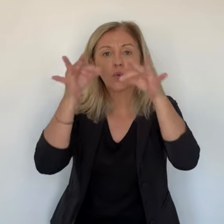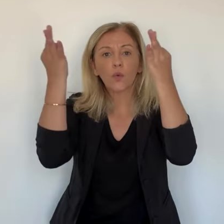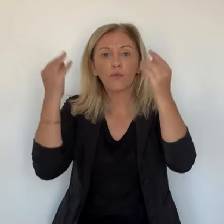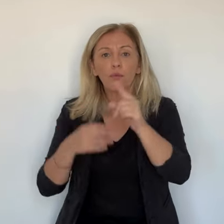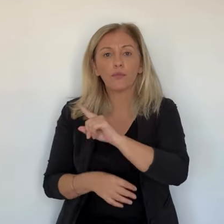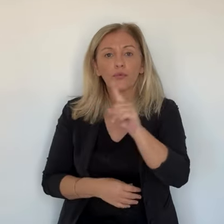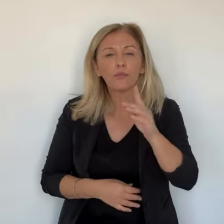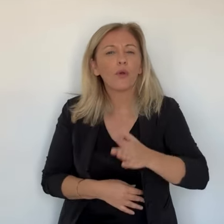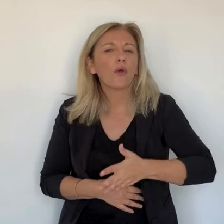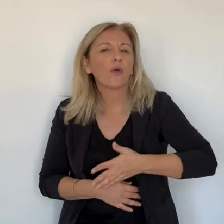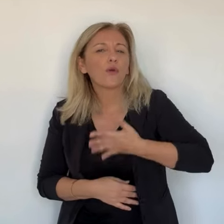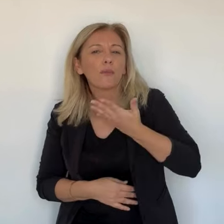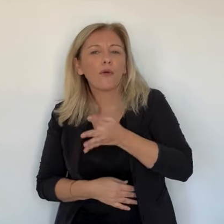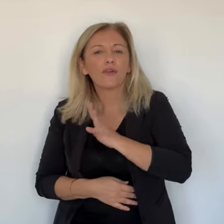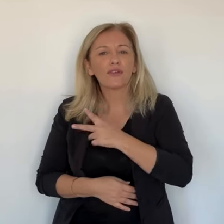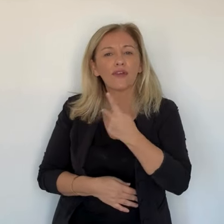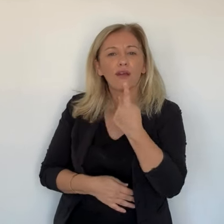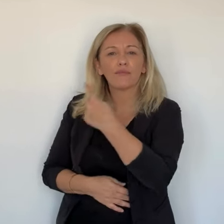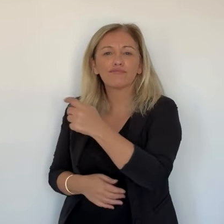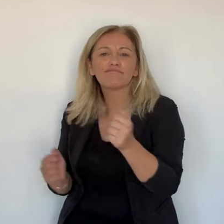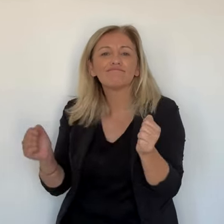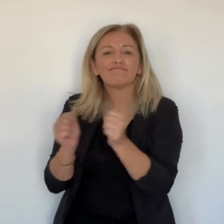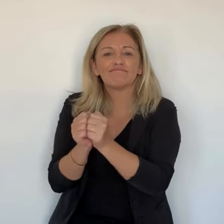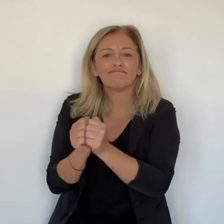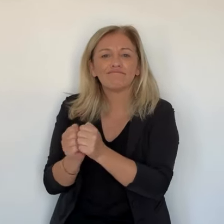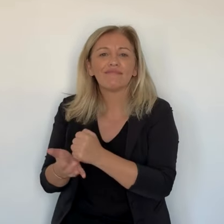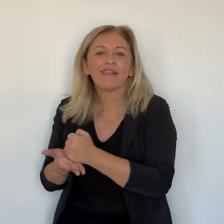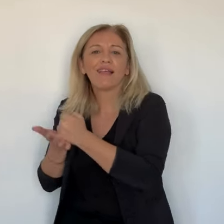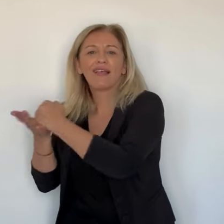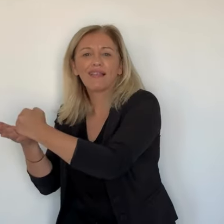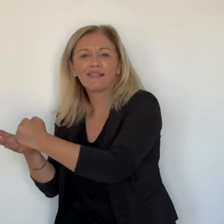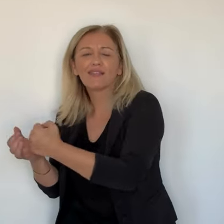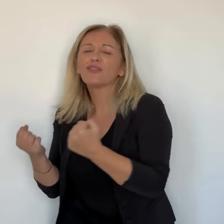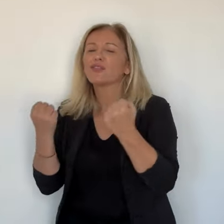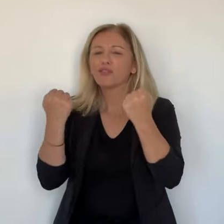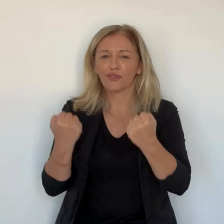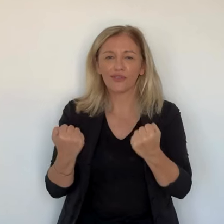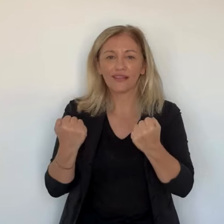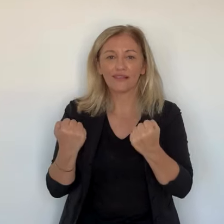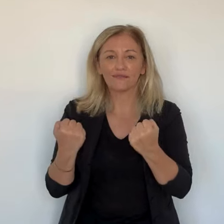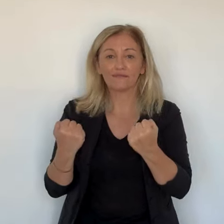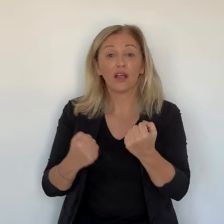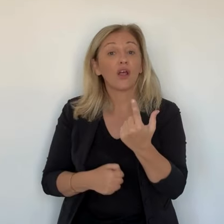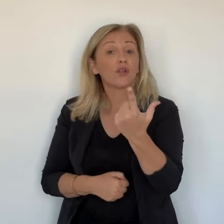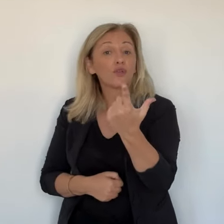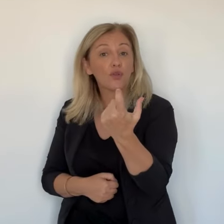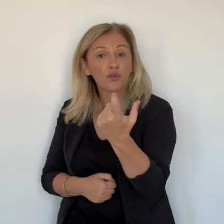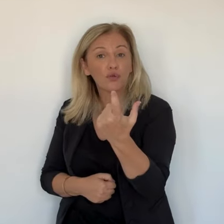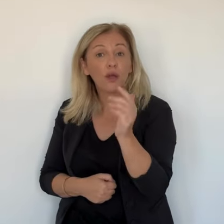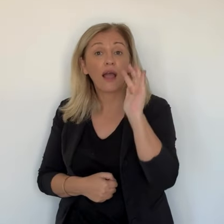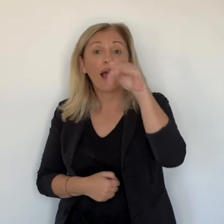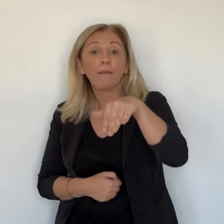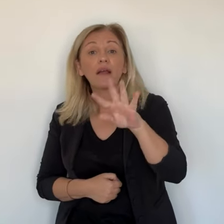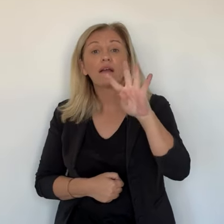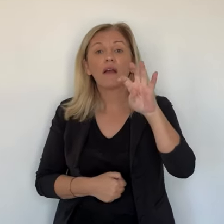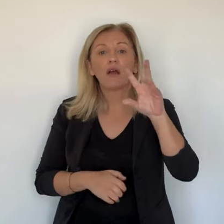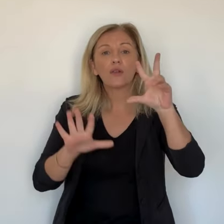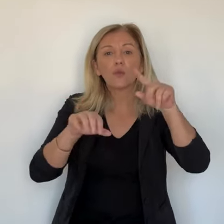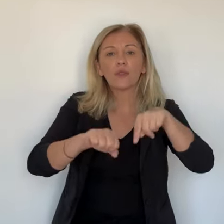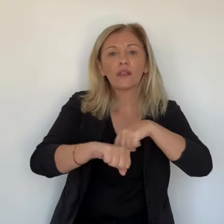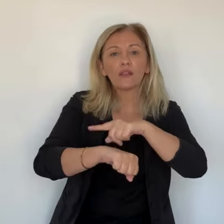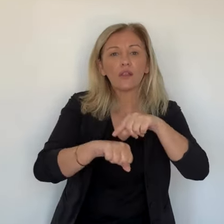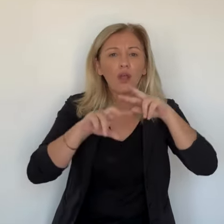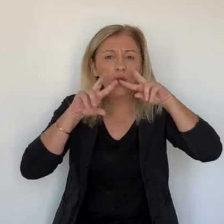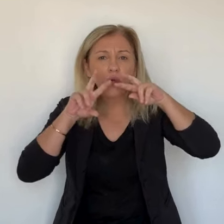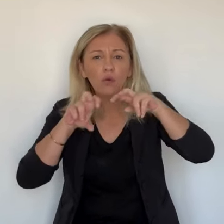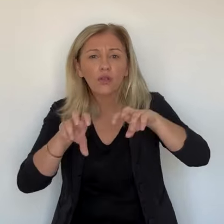parvenu à retrouver son chemin. Fort heureusement, la présence de son chien lui a permis de survivre. Durant ces 48 heures, le récit de